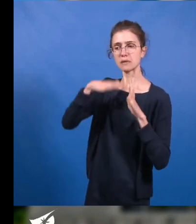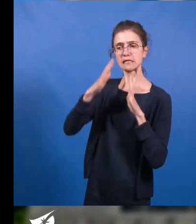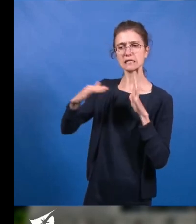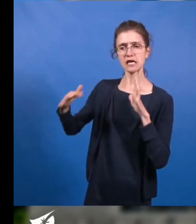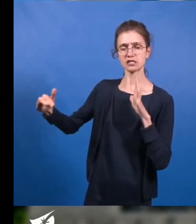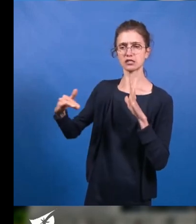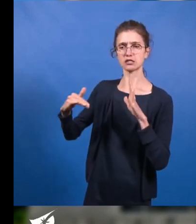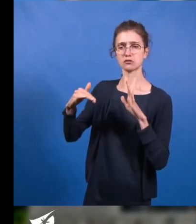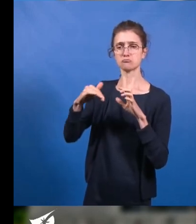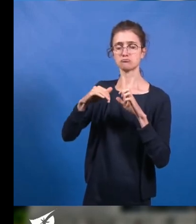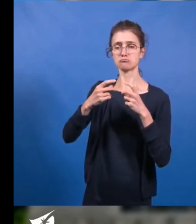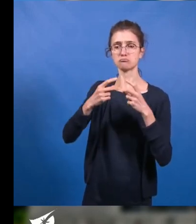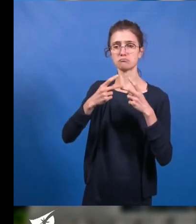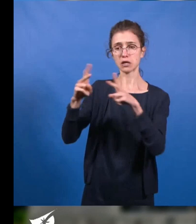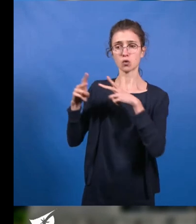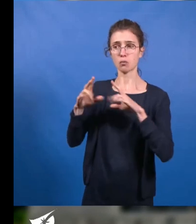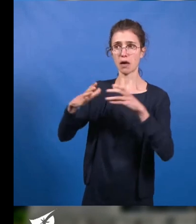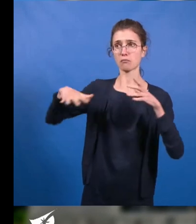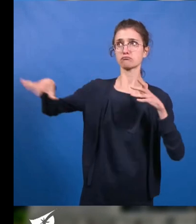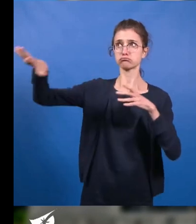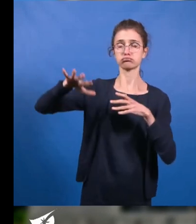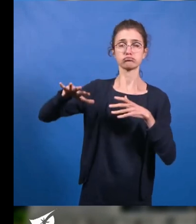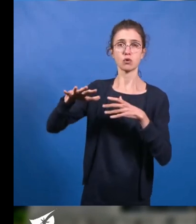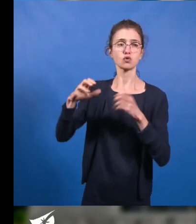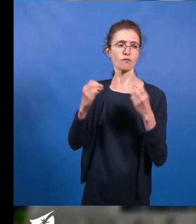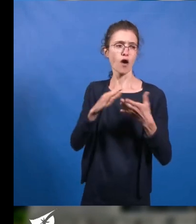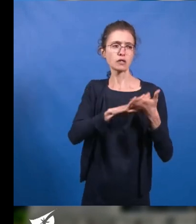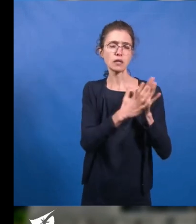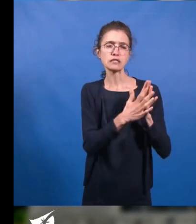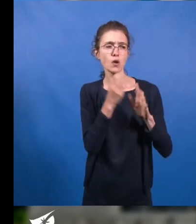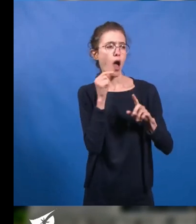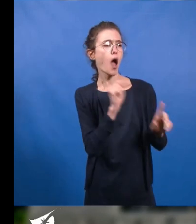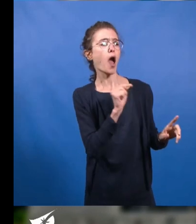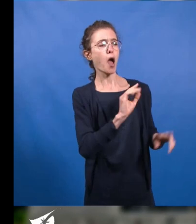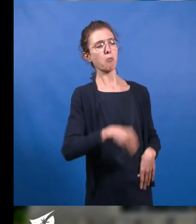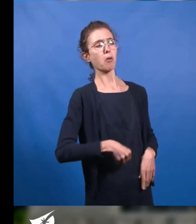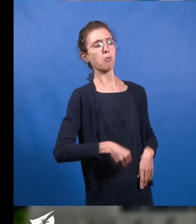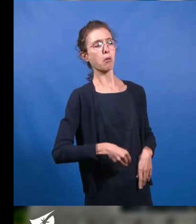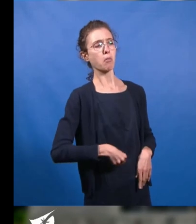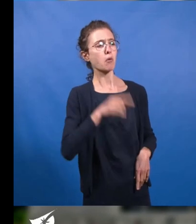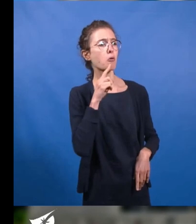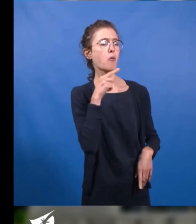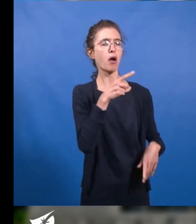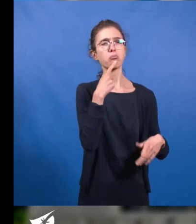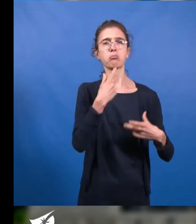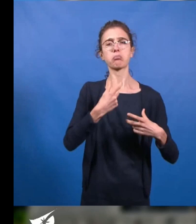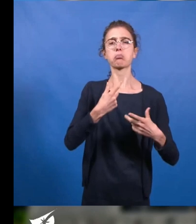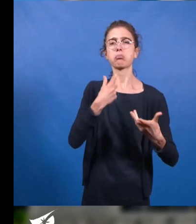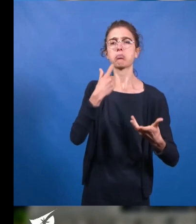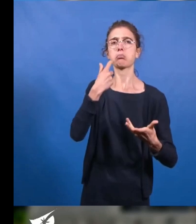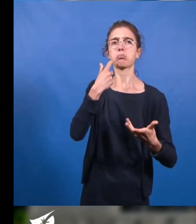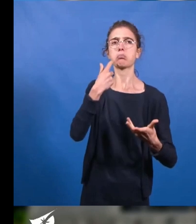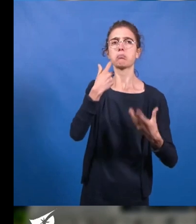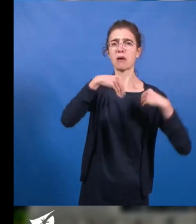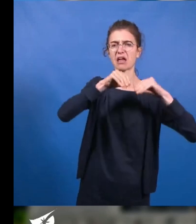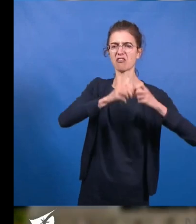'agglomérations sont régulièrement montrées du doigt, leur manque de sobriété se déroulant sur des kilomètres. Les géants de la distribution